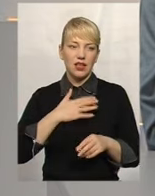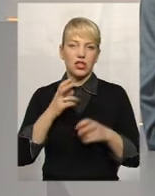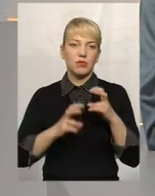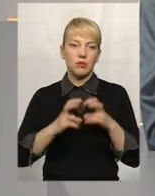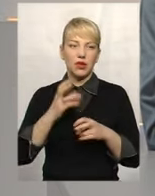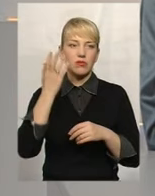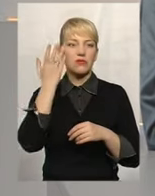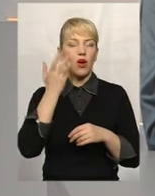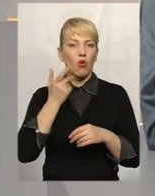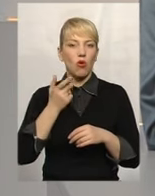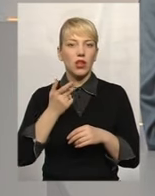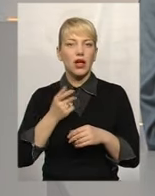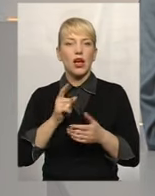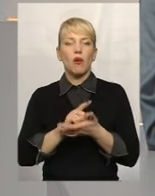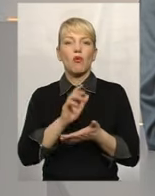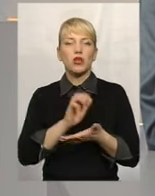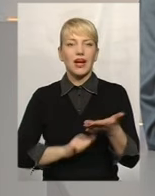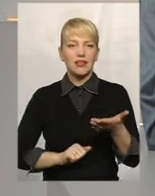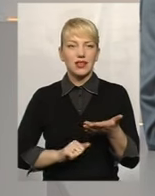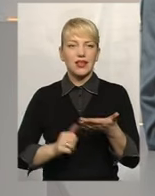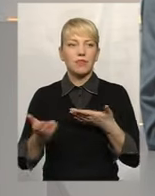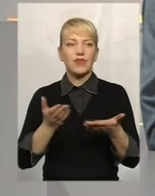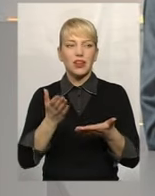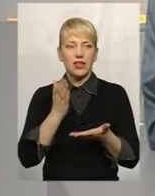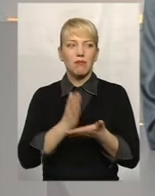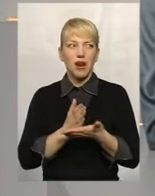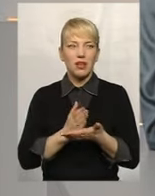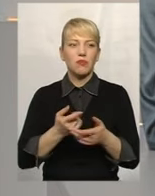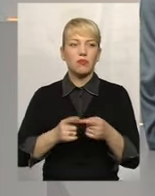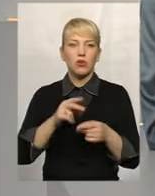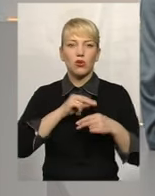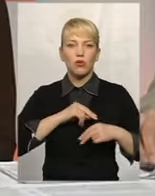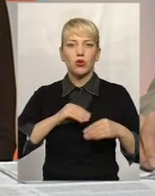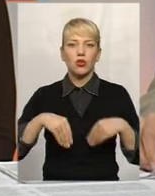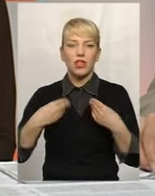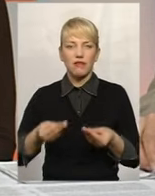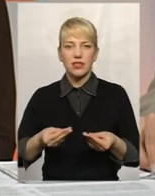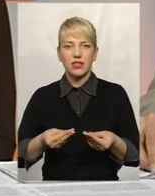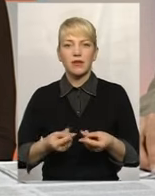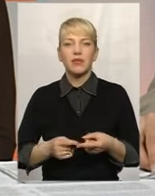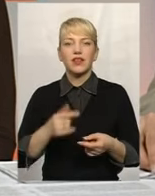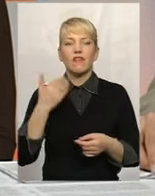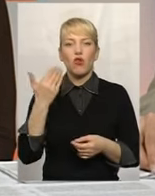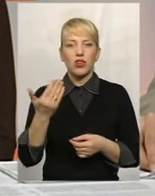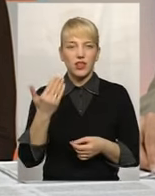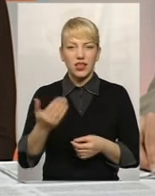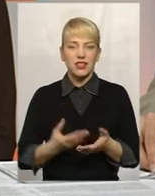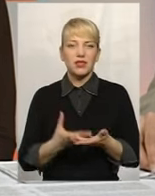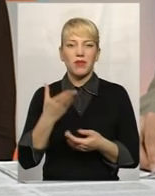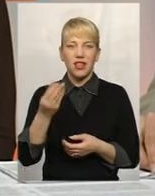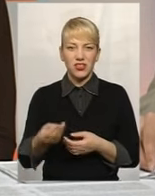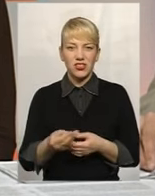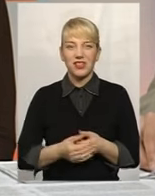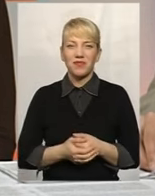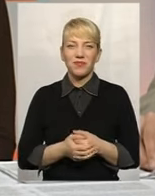податки, які має сплачувати роботодавець, вони сплачені.